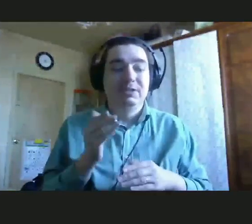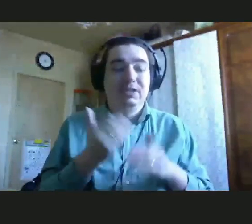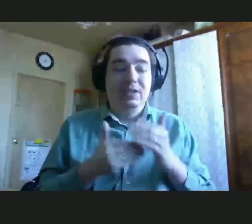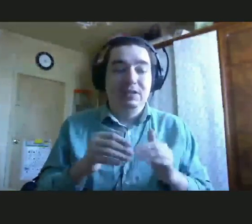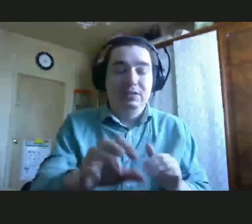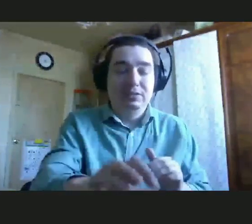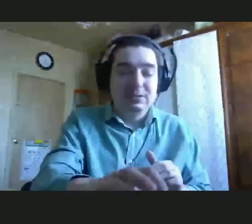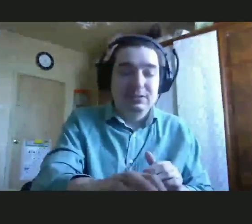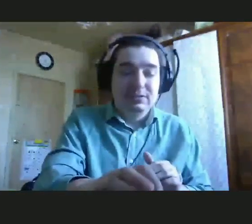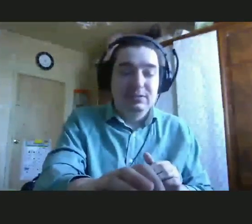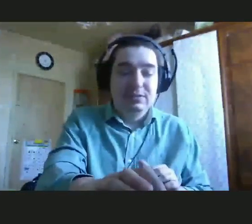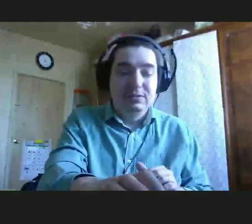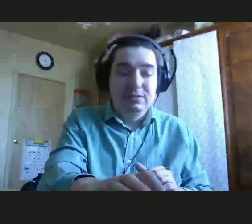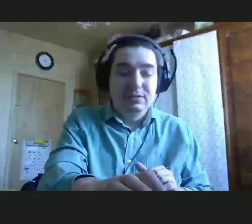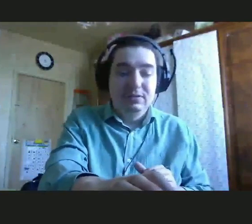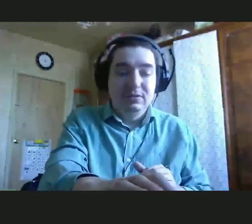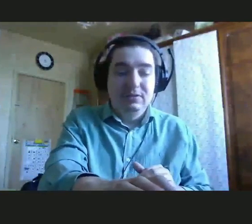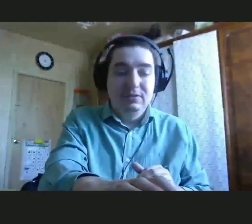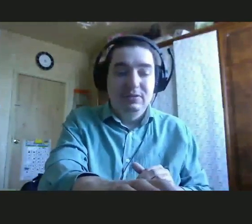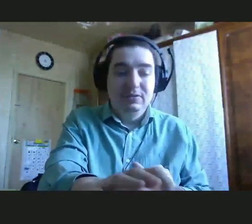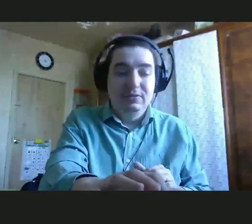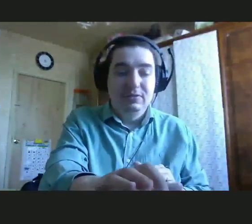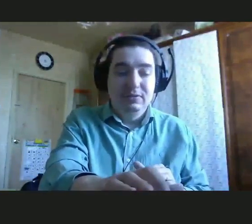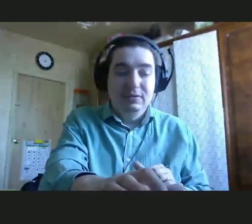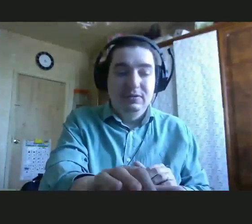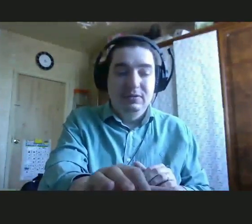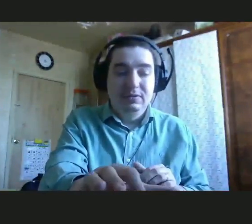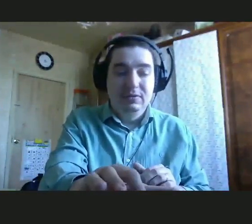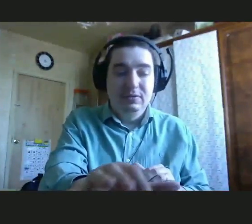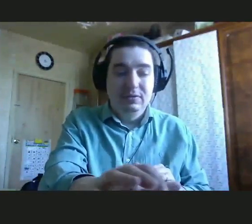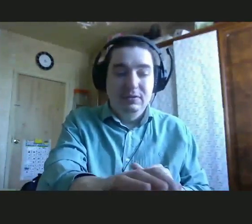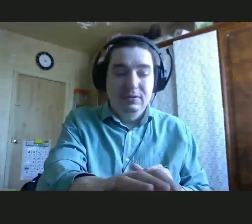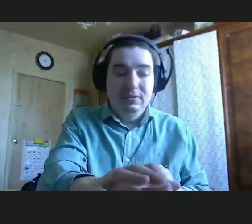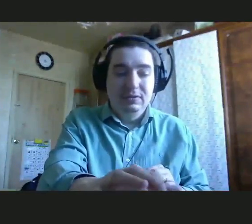понаслышке это знают, что появление ребенка с диагнозом...